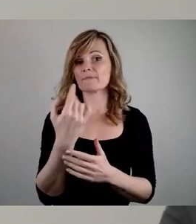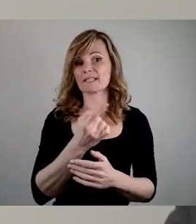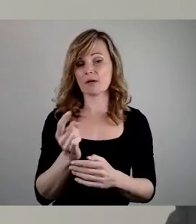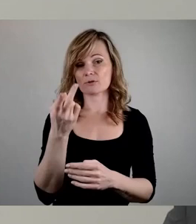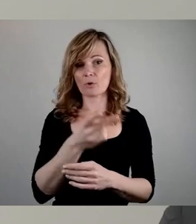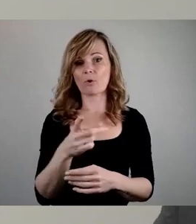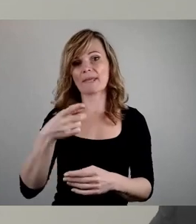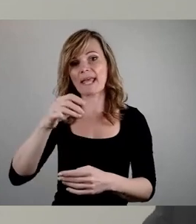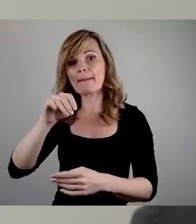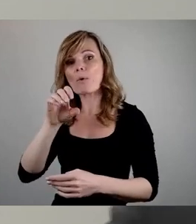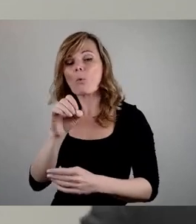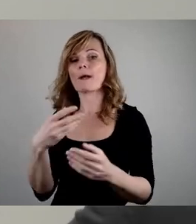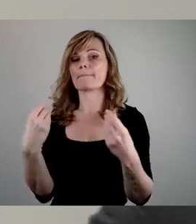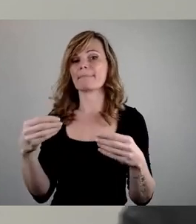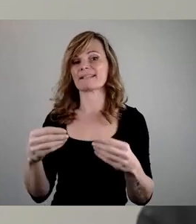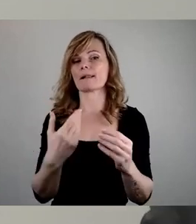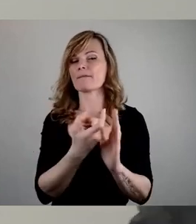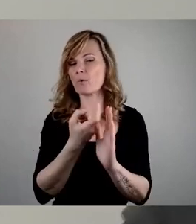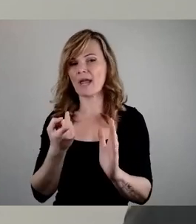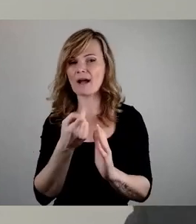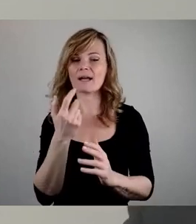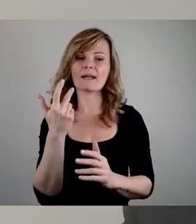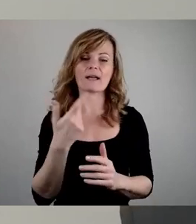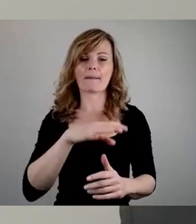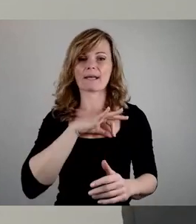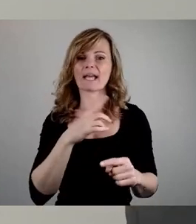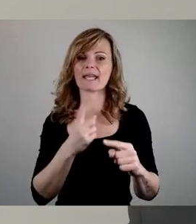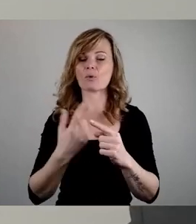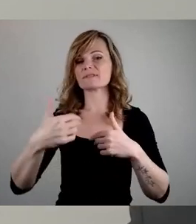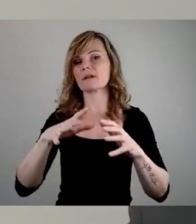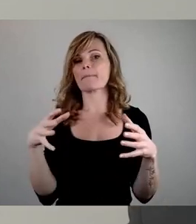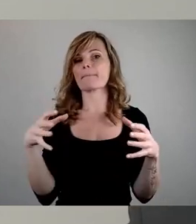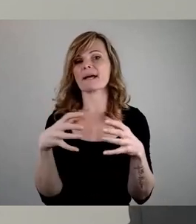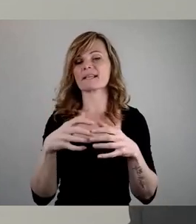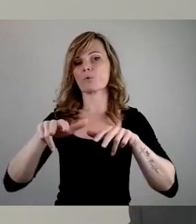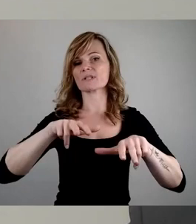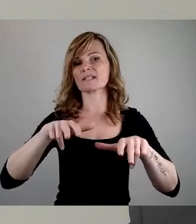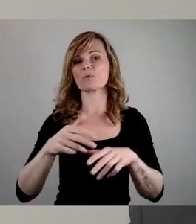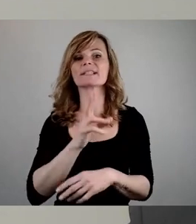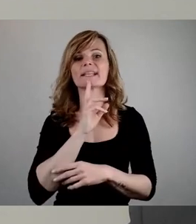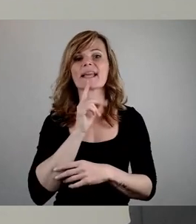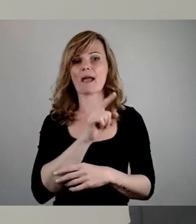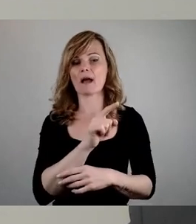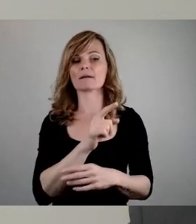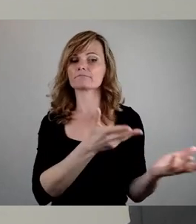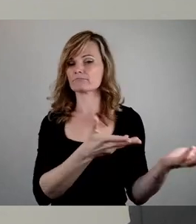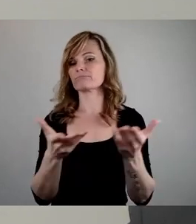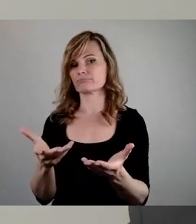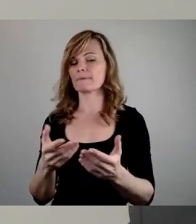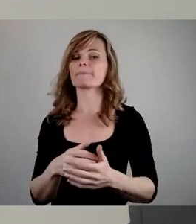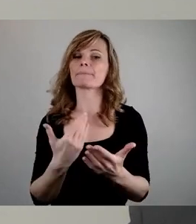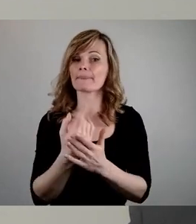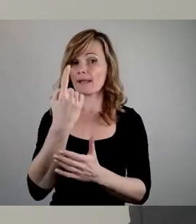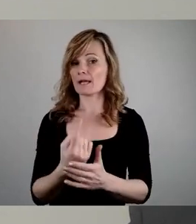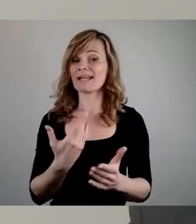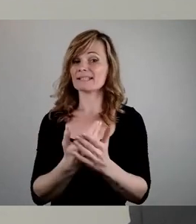PMO-Mittel, also Geld aus den Partei- und Massenorganisationen der DDR zur Verfügung gestellt. Allein diese 50.000 Euro